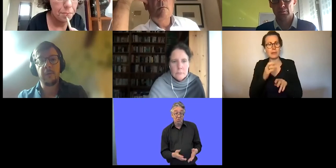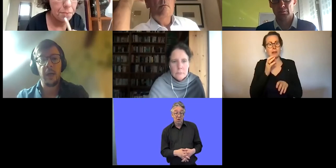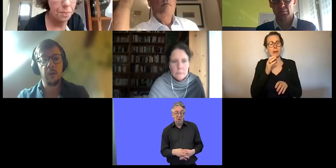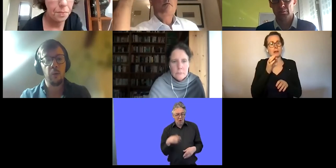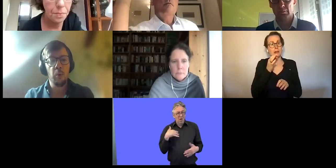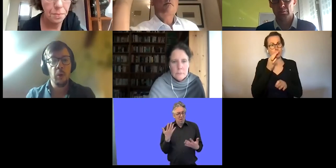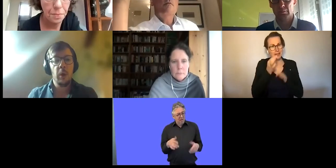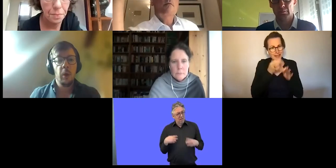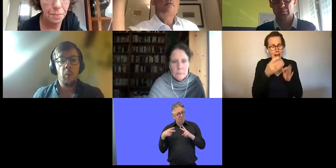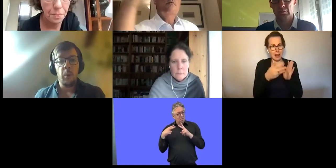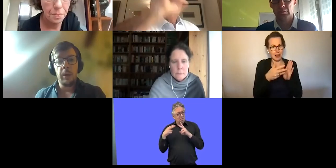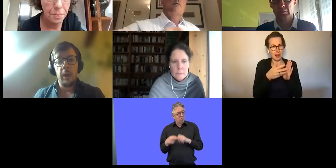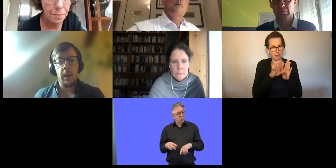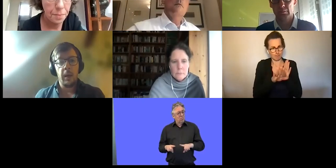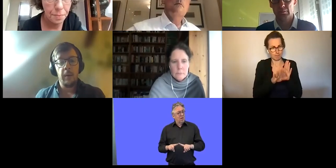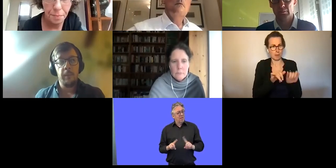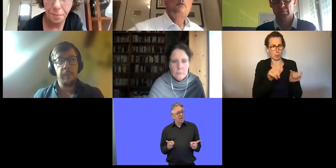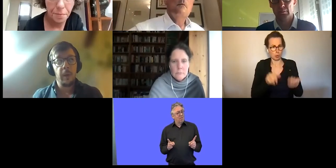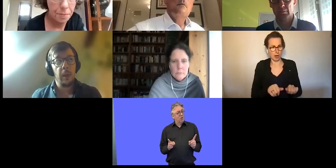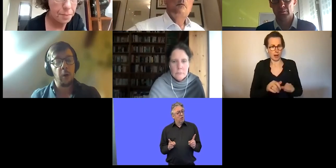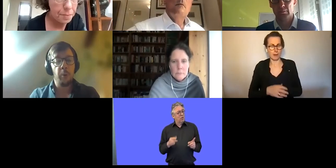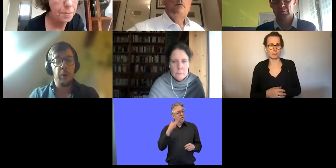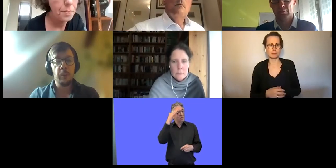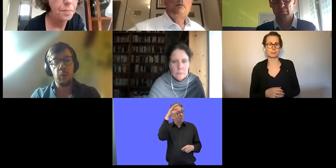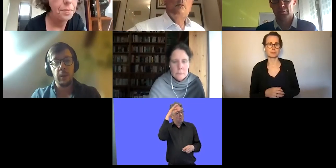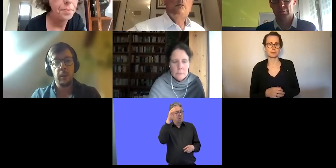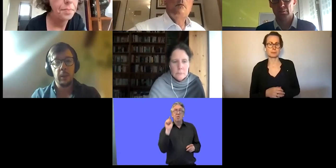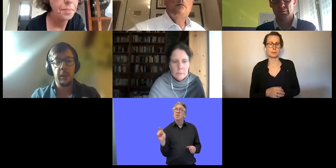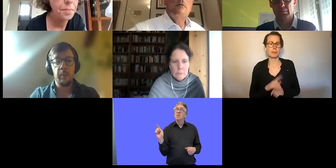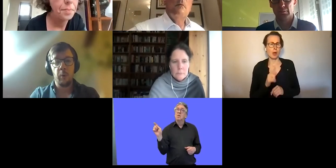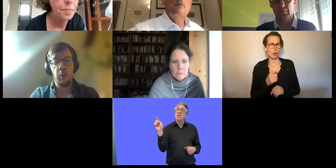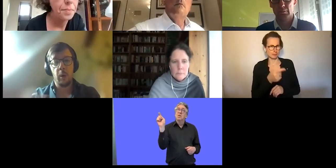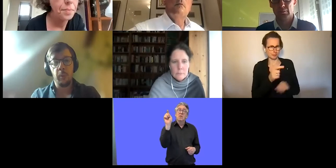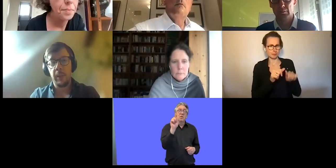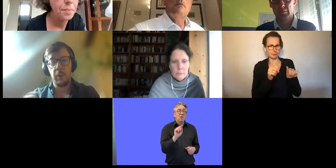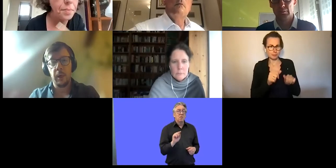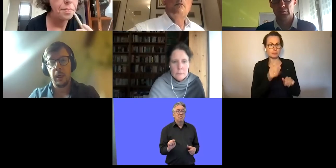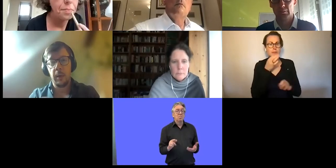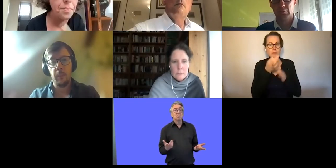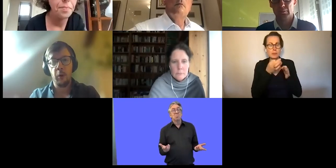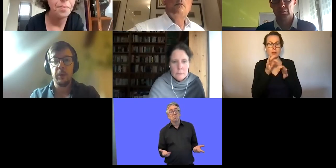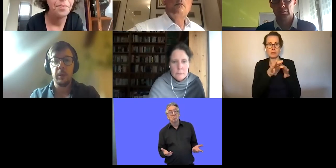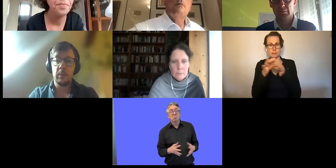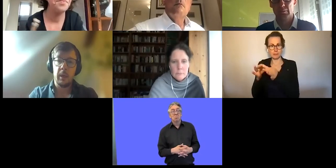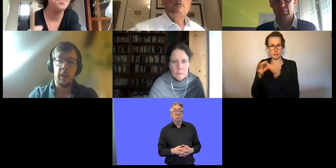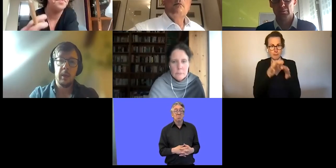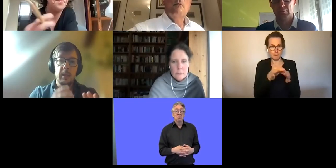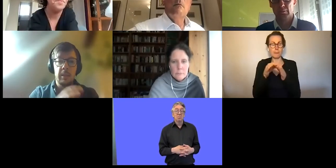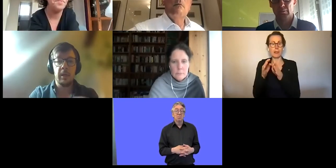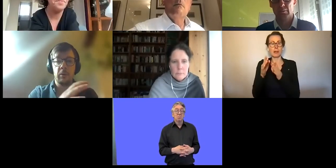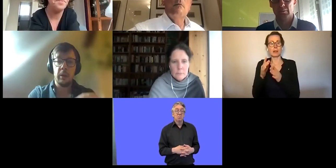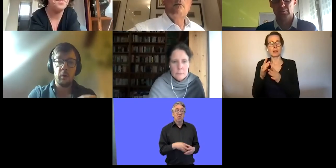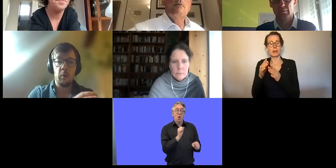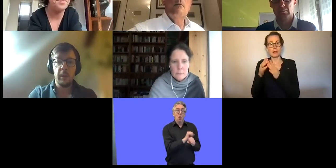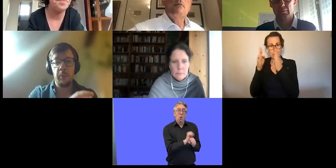Insbesondere die Besonderheiten des Modells betrachten wir da. Das Modell bezieht sich auf die Zusammenarbeit mit geschützter